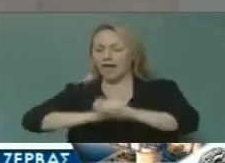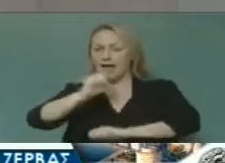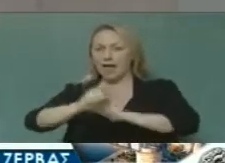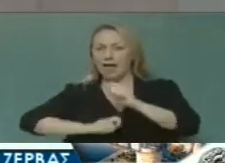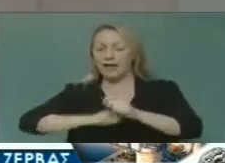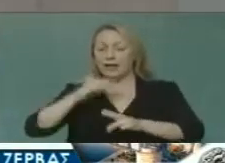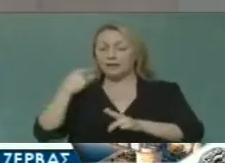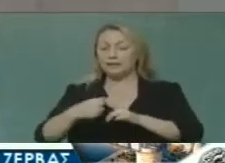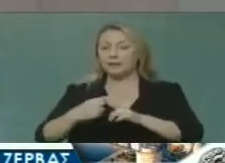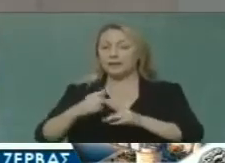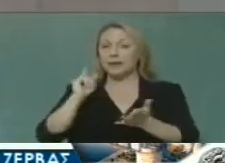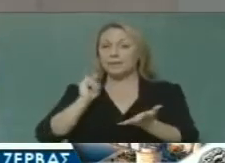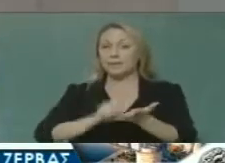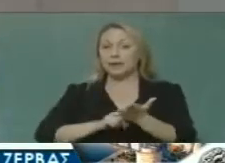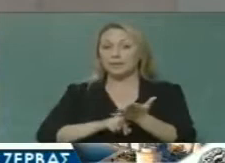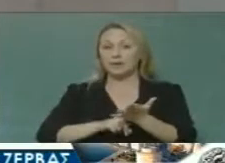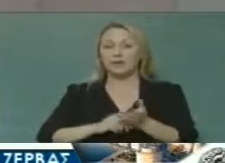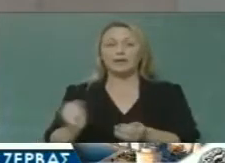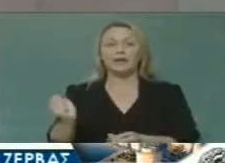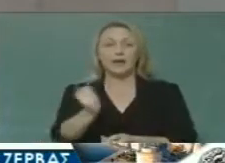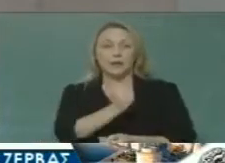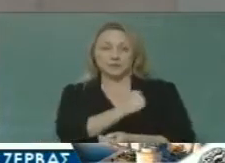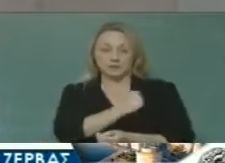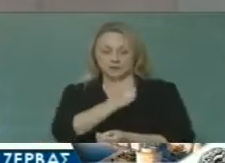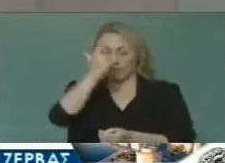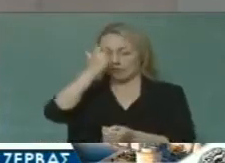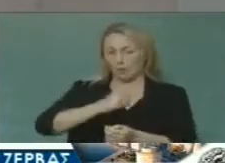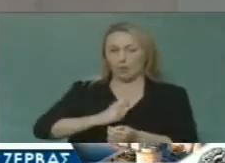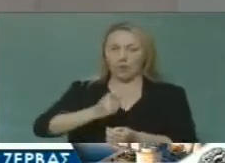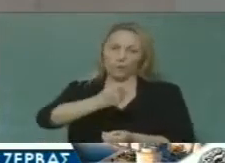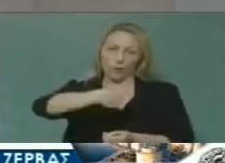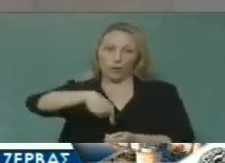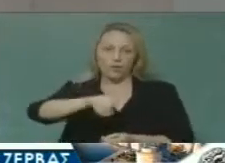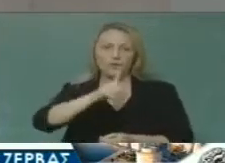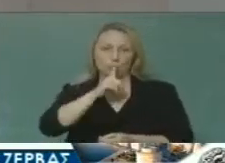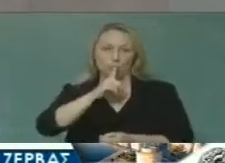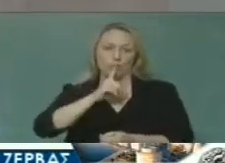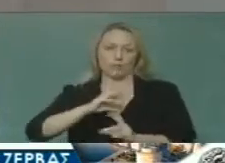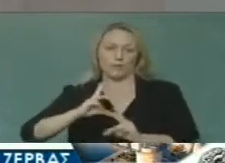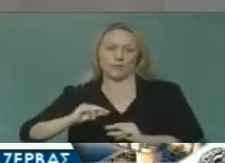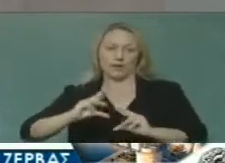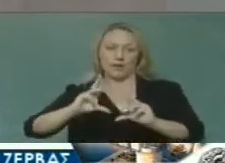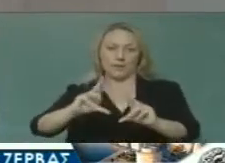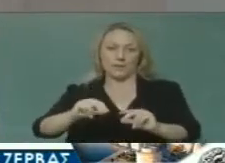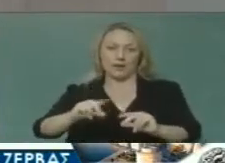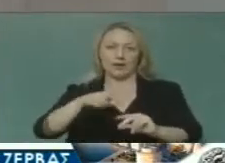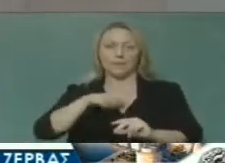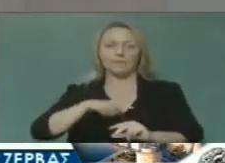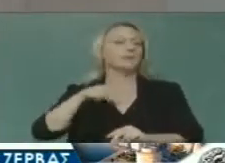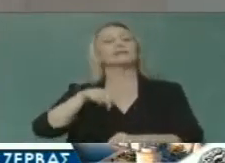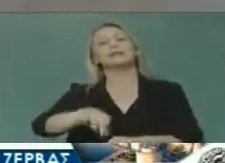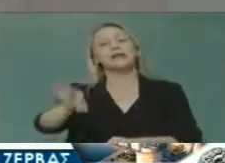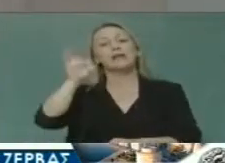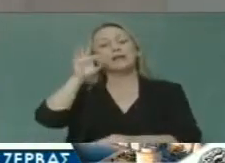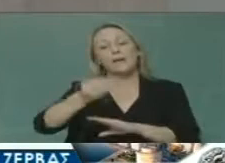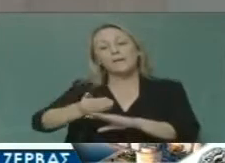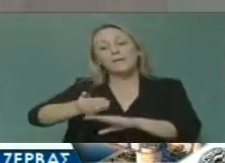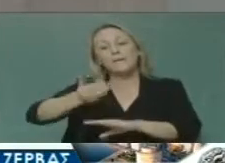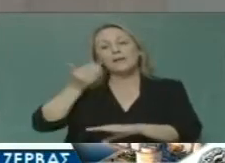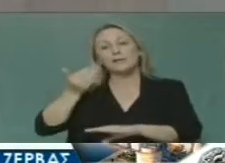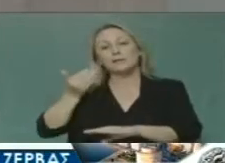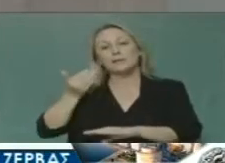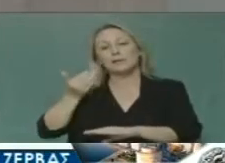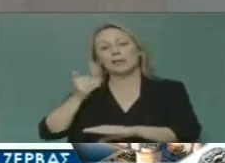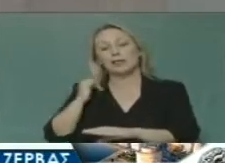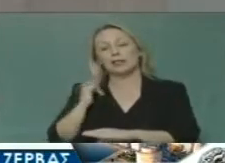Πιστεύω ακράβαντα όπως φαντάζομαι το πιστεύετε όλοι εσείς ότι η πόλη μας έχει μείνει πίσω. Πιστεύω ακράβαντα